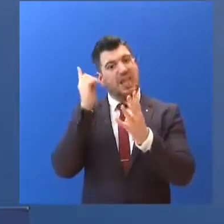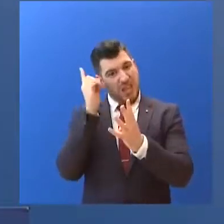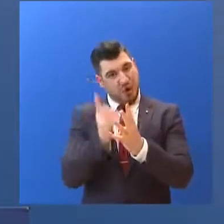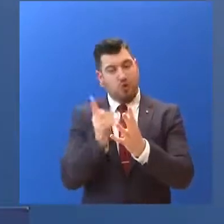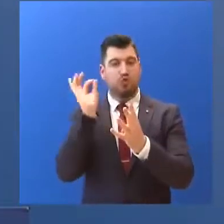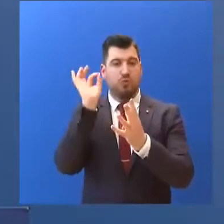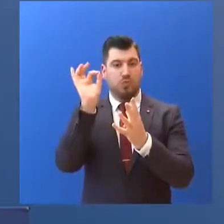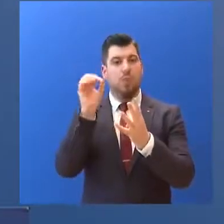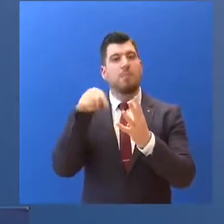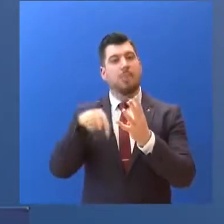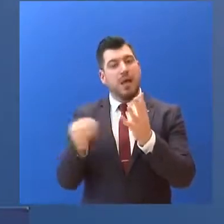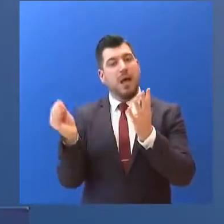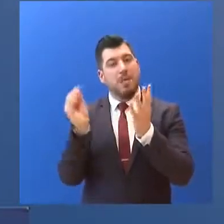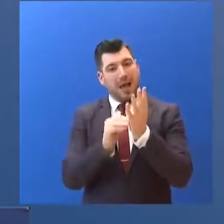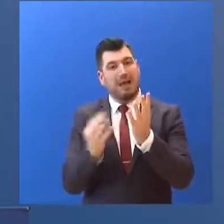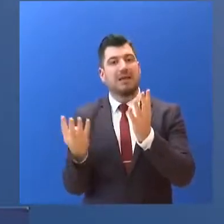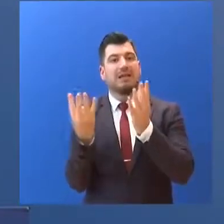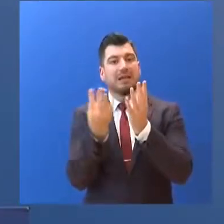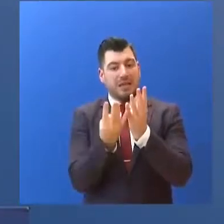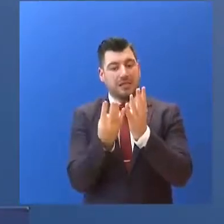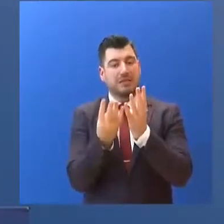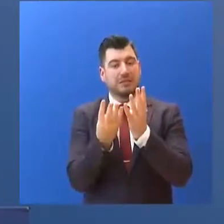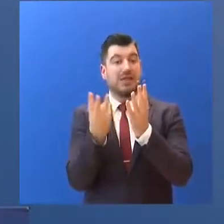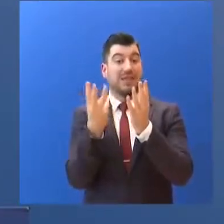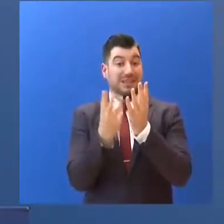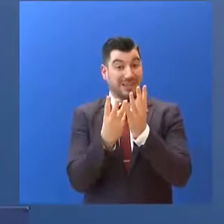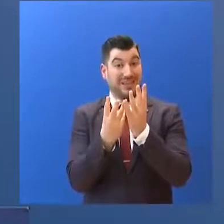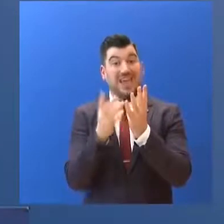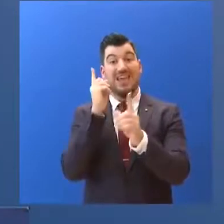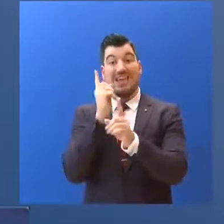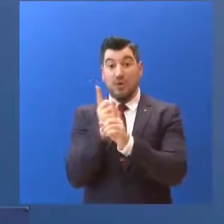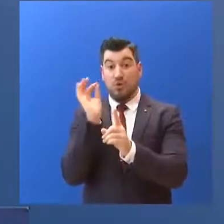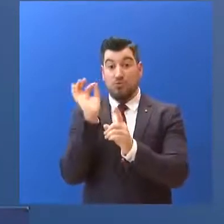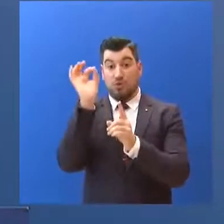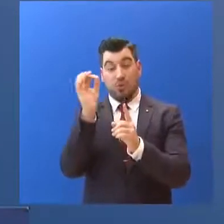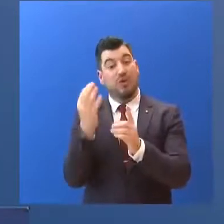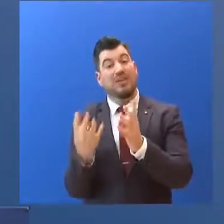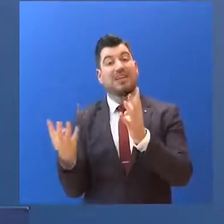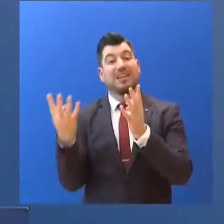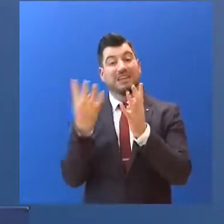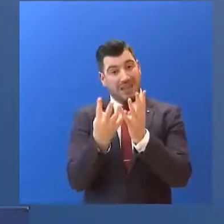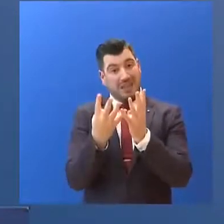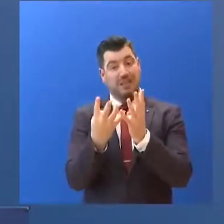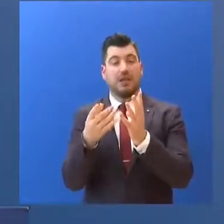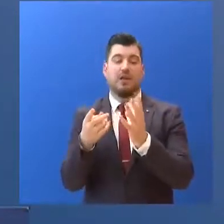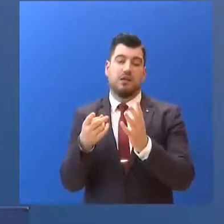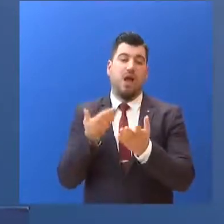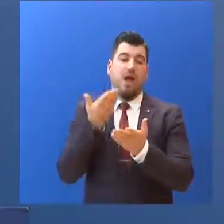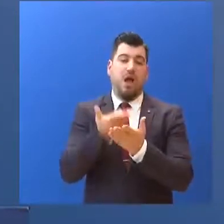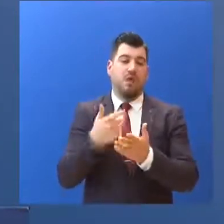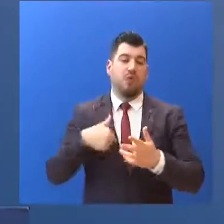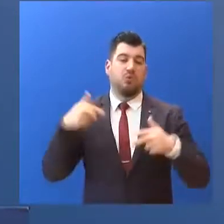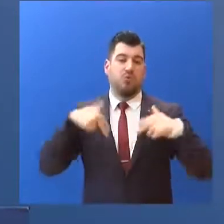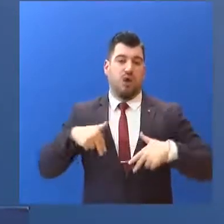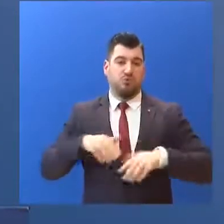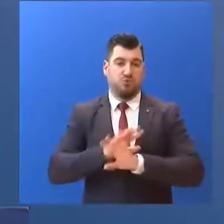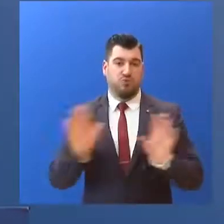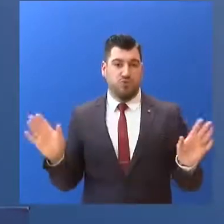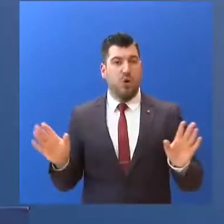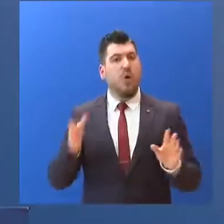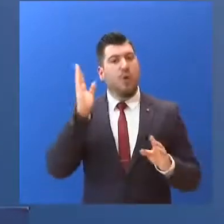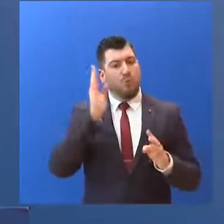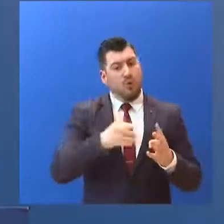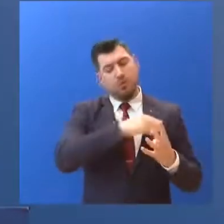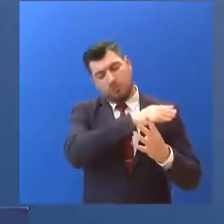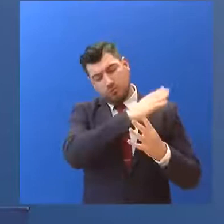κανονικής άδειας. Και μετά, αν θέλει κανείς να το συνεχίσει αυτό... γιατί έχει ένα ζήτημα με τη φροντίδα των παιδιών του... μπορεί να το συνεχίσει μέχρι